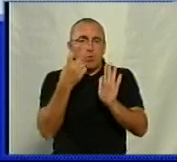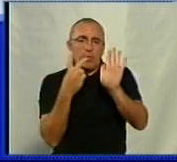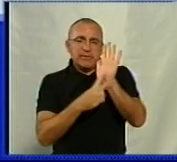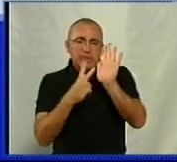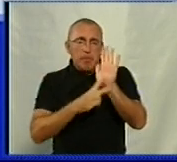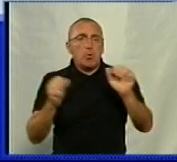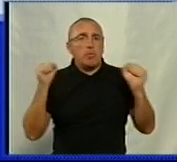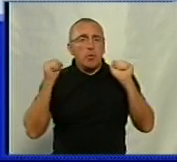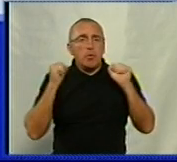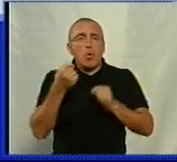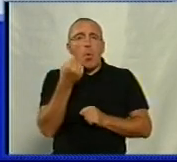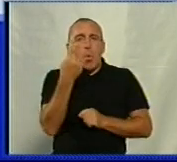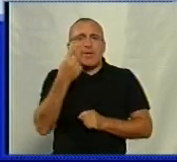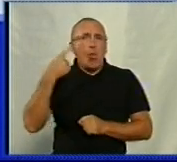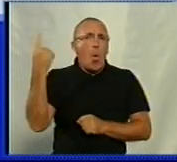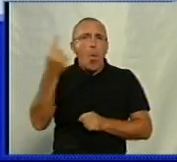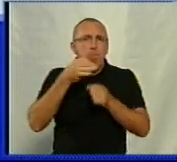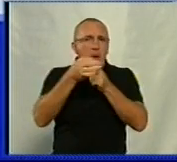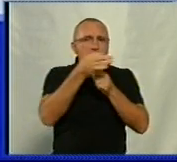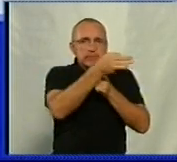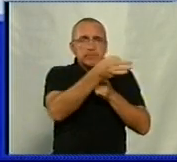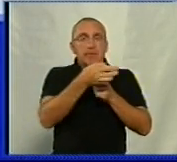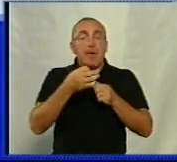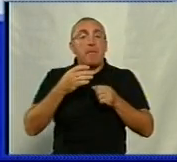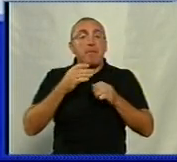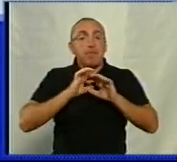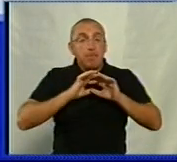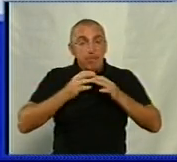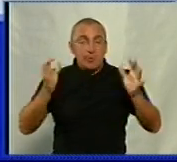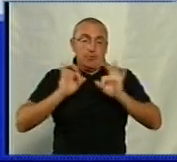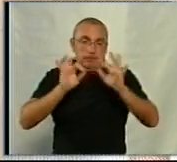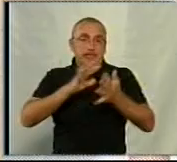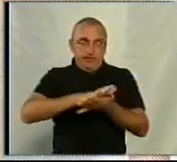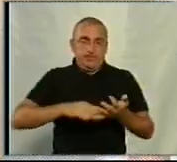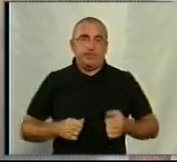спортсменів з 11 областей. Більше Олександр Сметанко розповість.